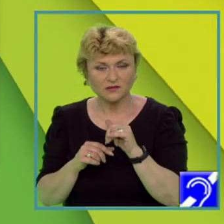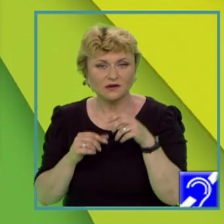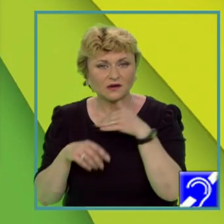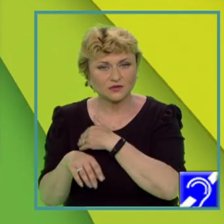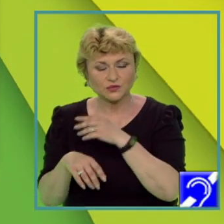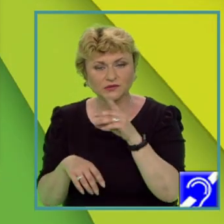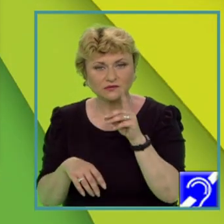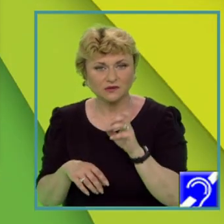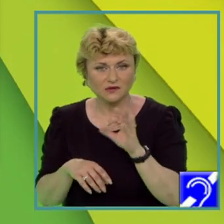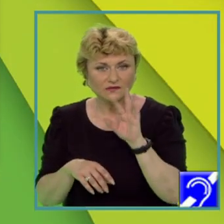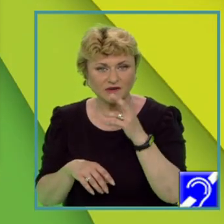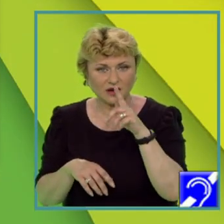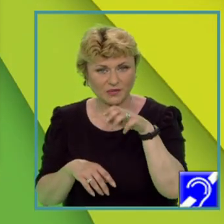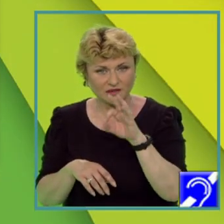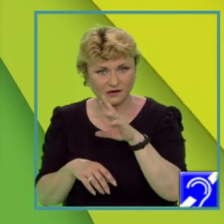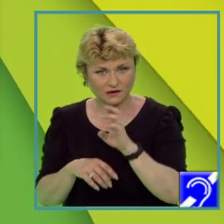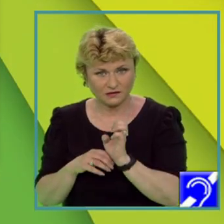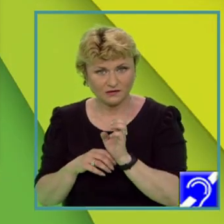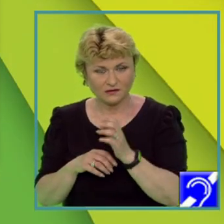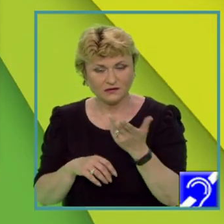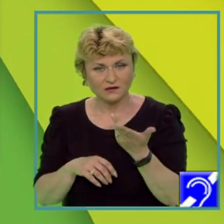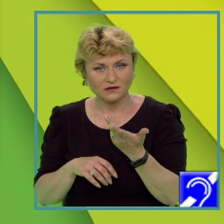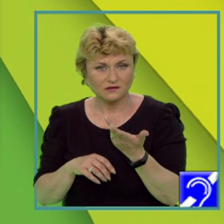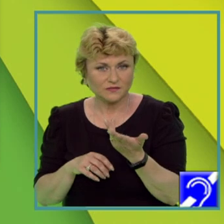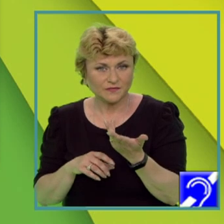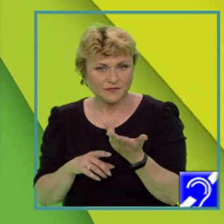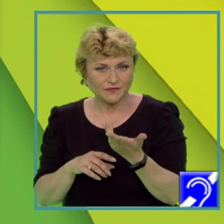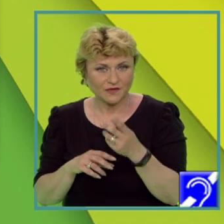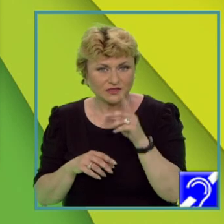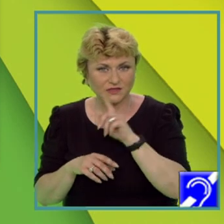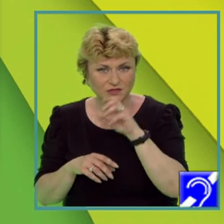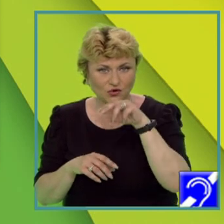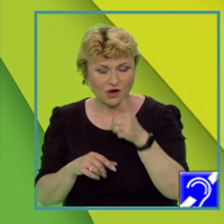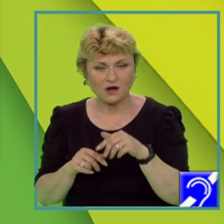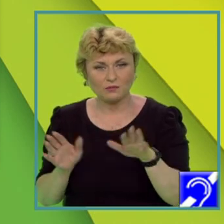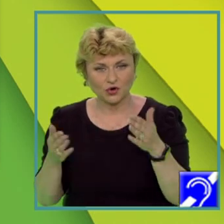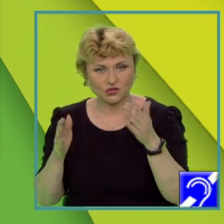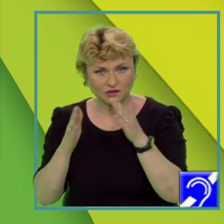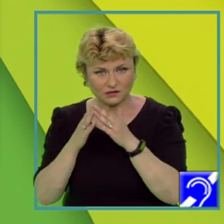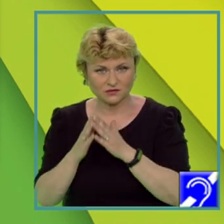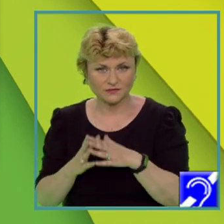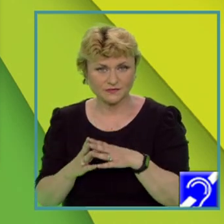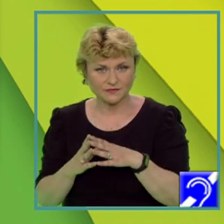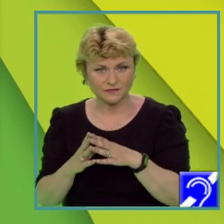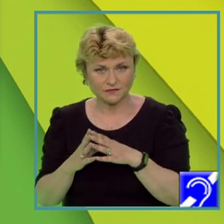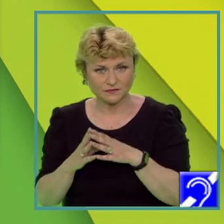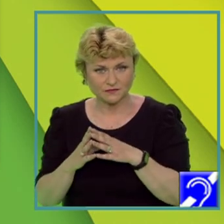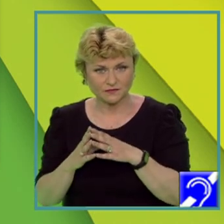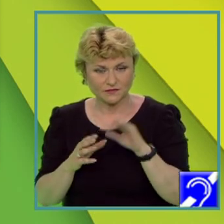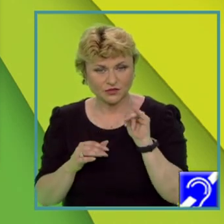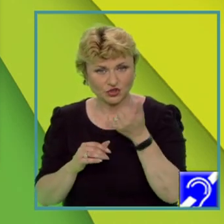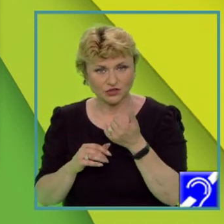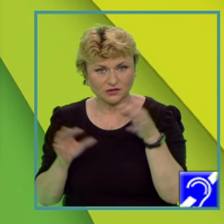al reliefului, care este unul ridicat în zona montană și